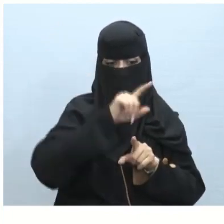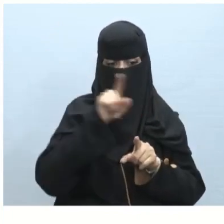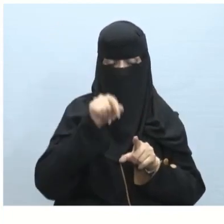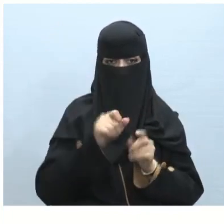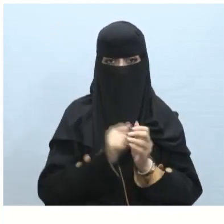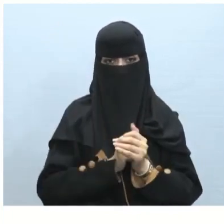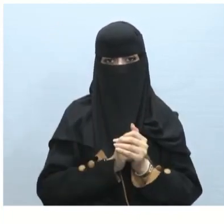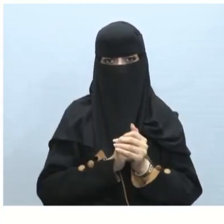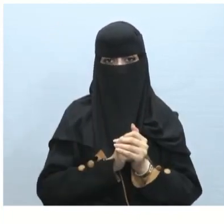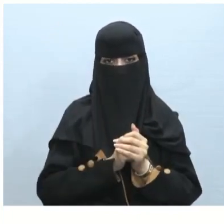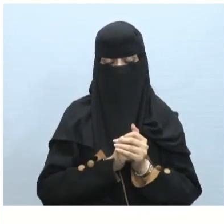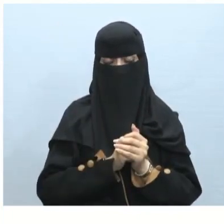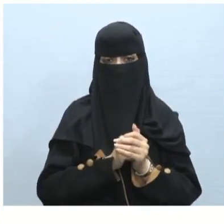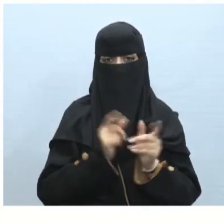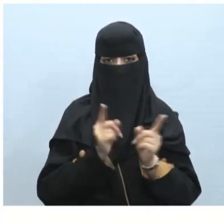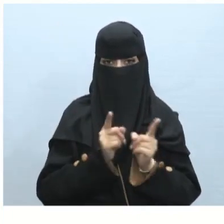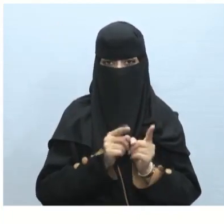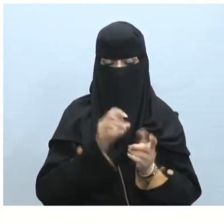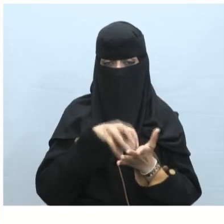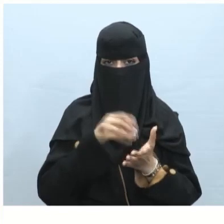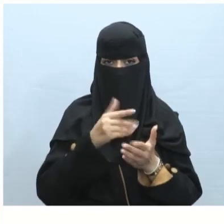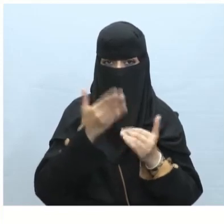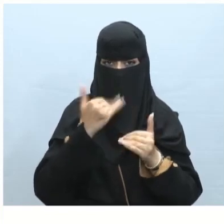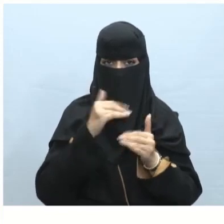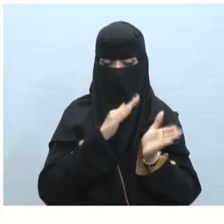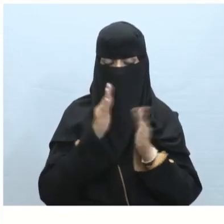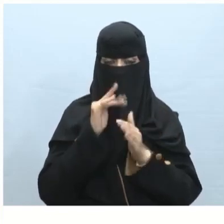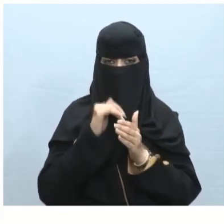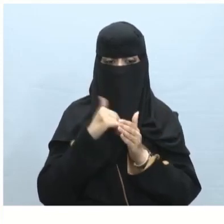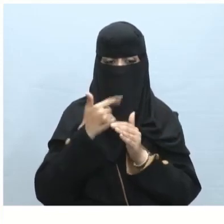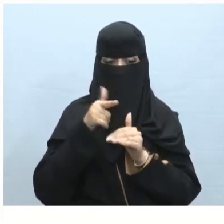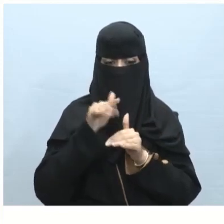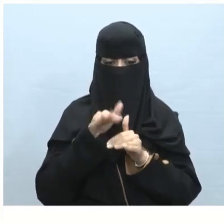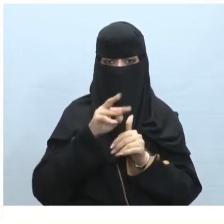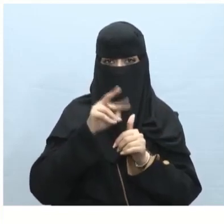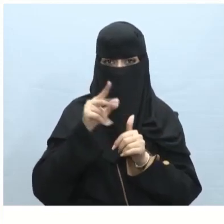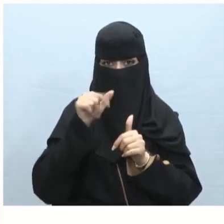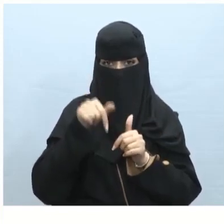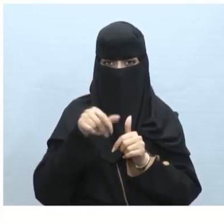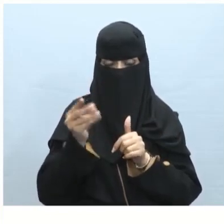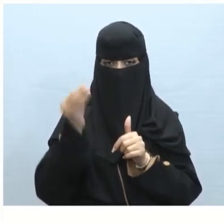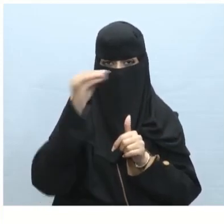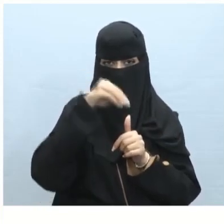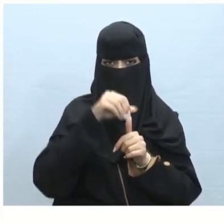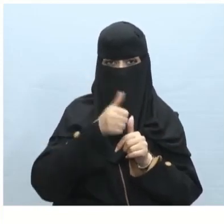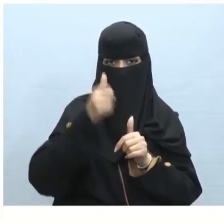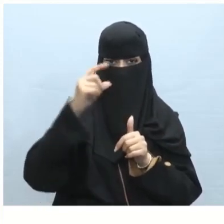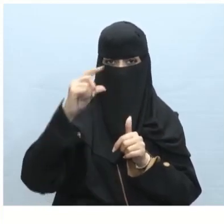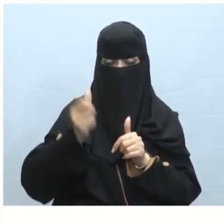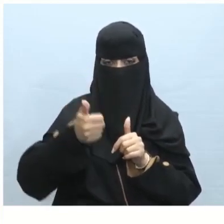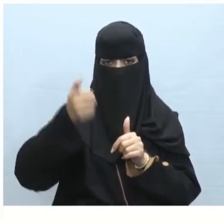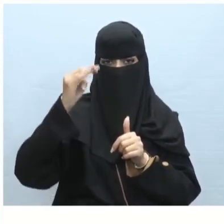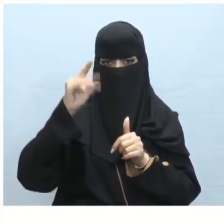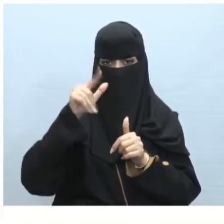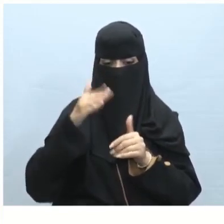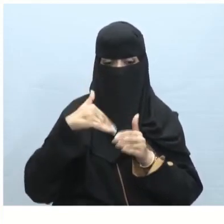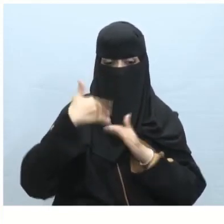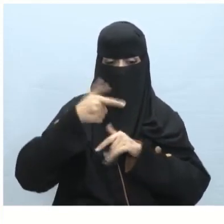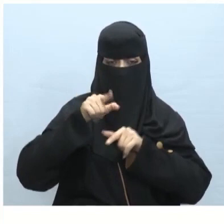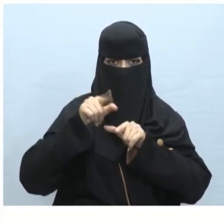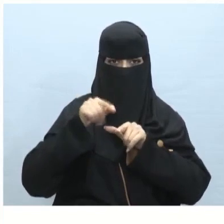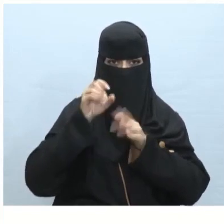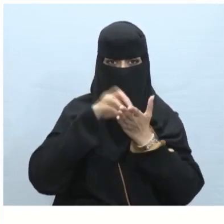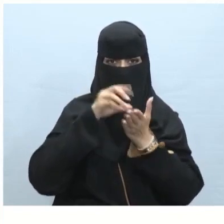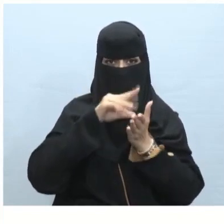لنا نافذة إدراج الصوت نحدد هذا الصوت ومن ثم نضغط على أيقونة إدراج بعد إدراج المقطع